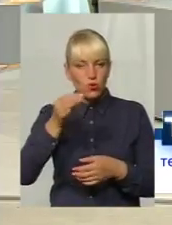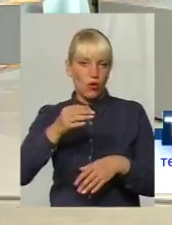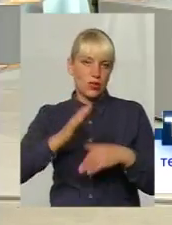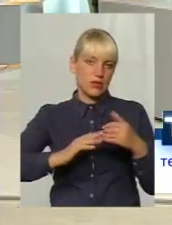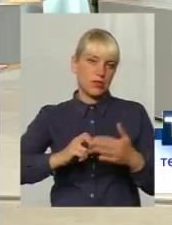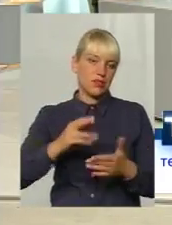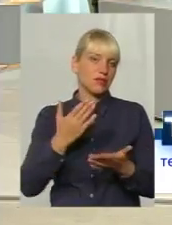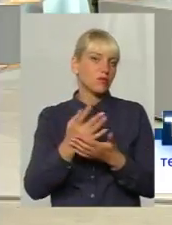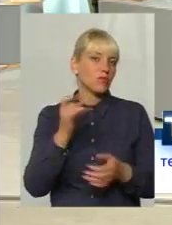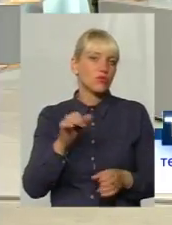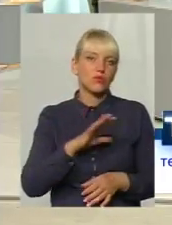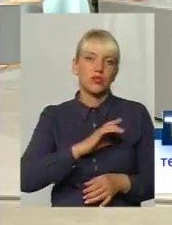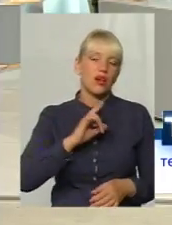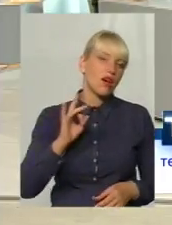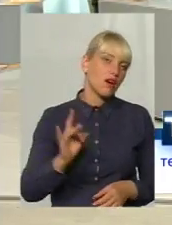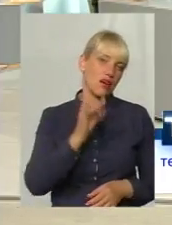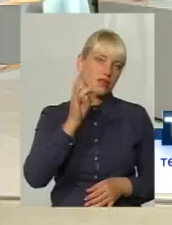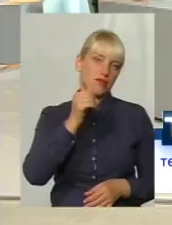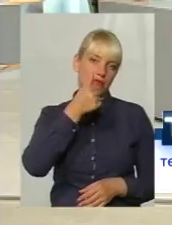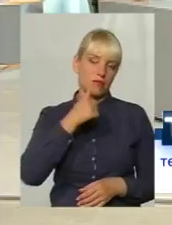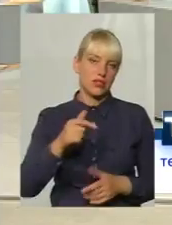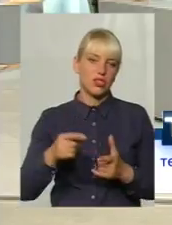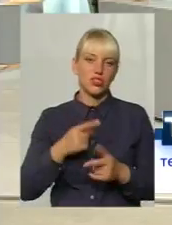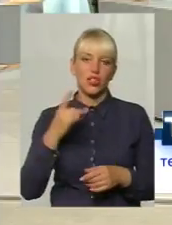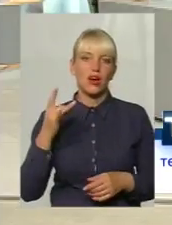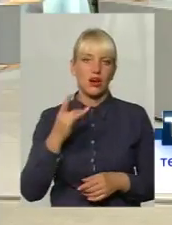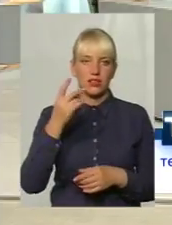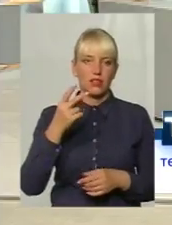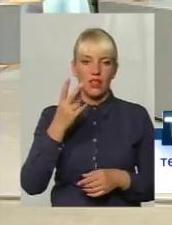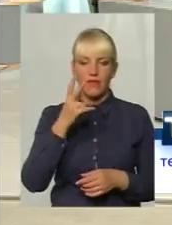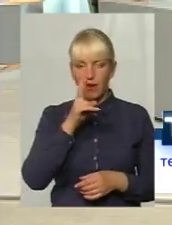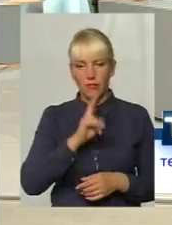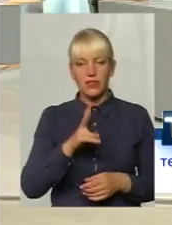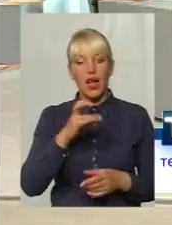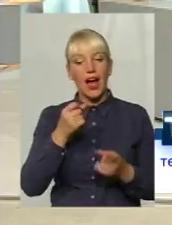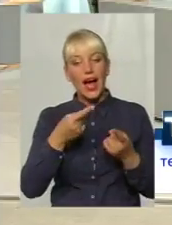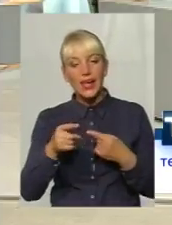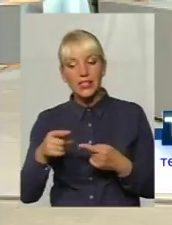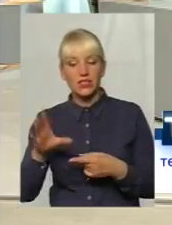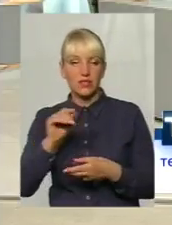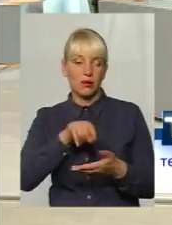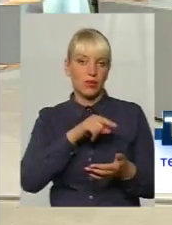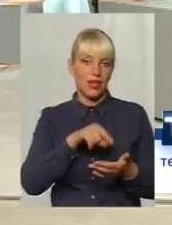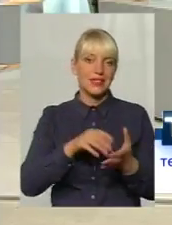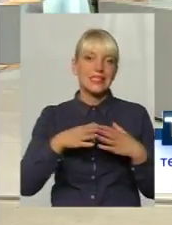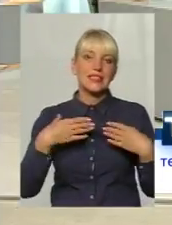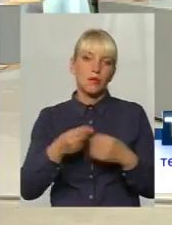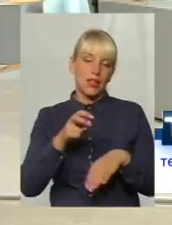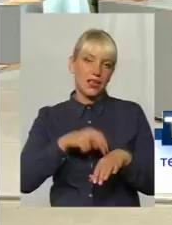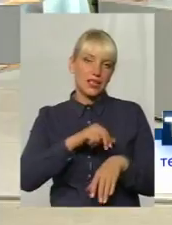чи раз на два місяці. Решту питань сімейний лікар мав би вирішувати сам. І